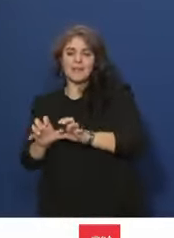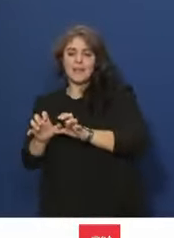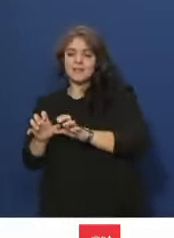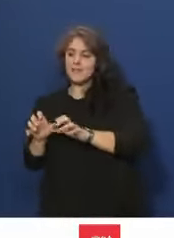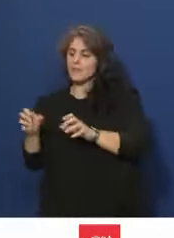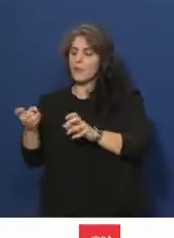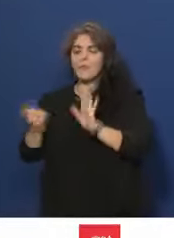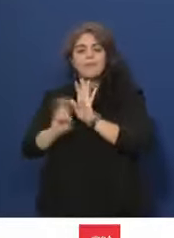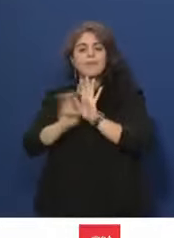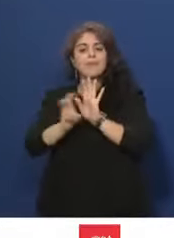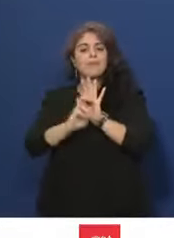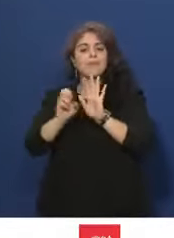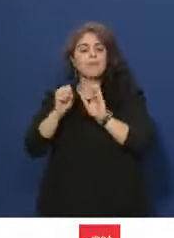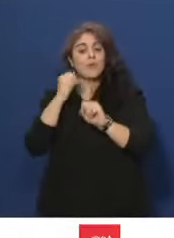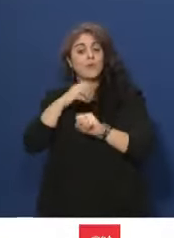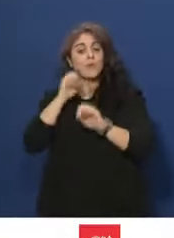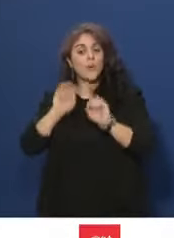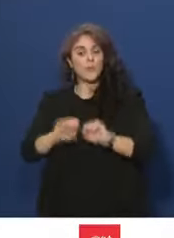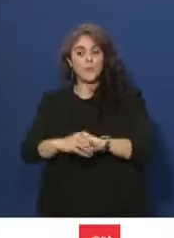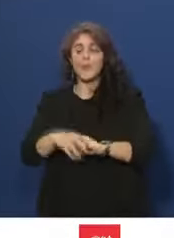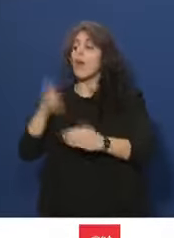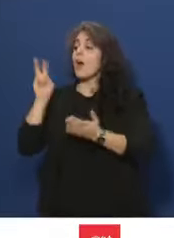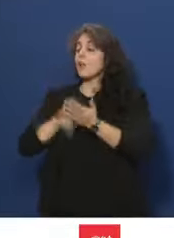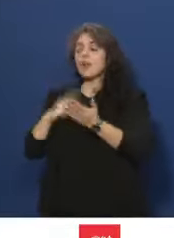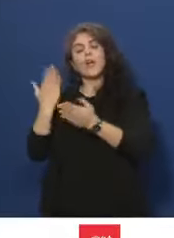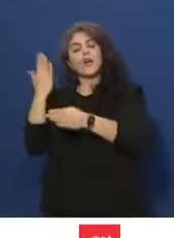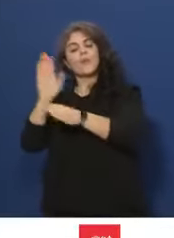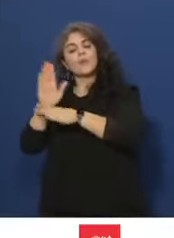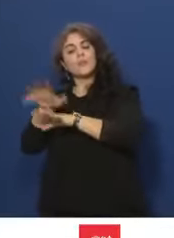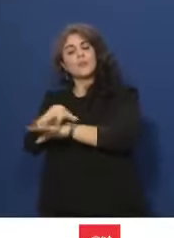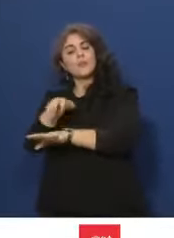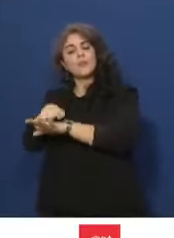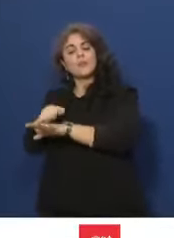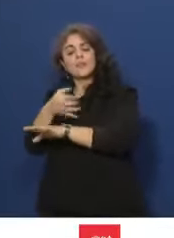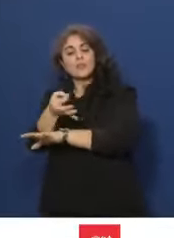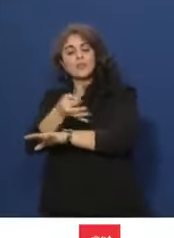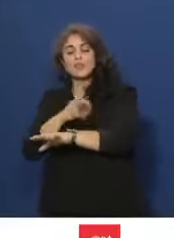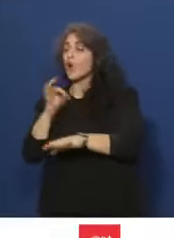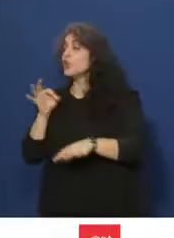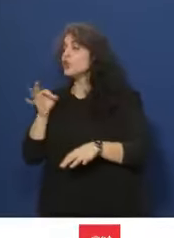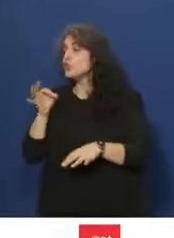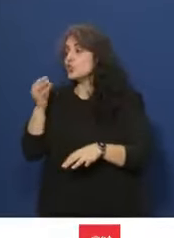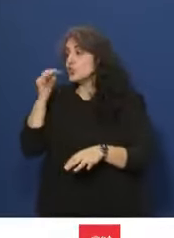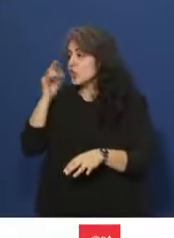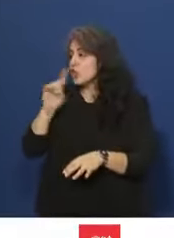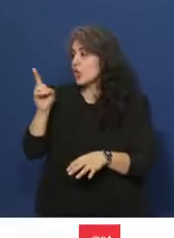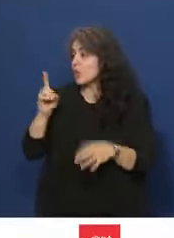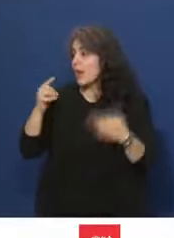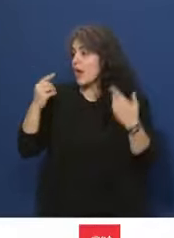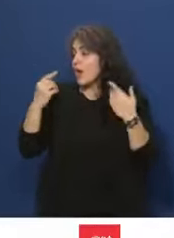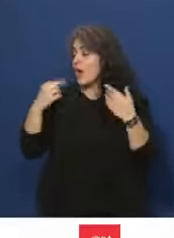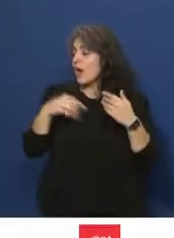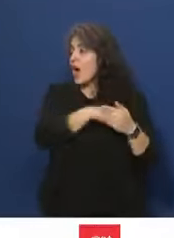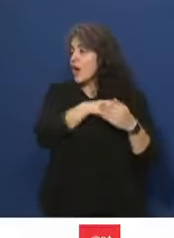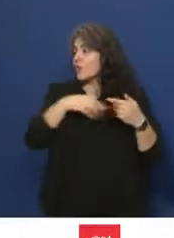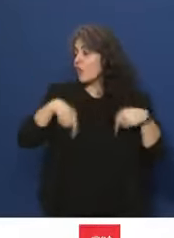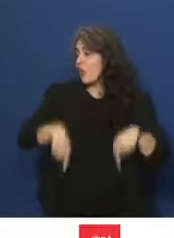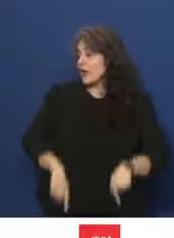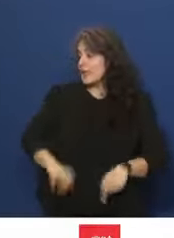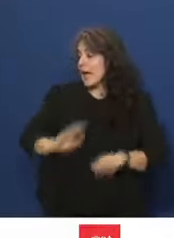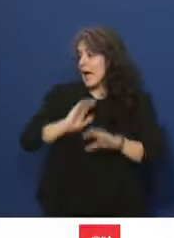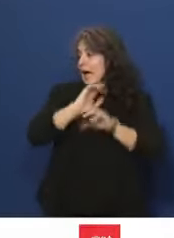Certes, la représentante de la préfecture nous a assuré que les agents de l'État n'useraient vertueusement que du rail,